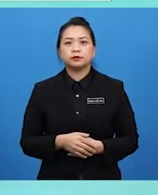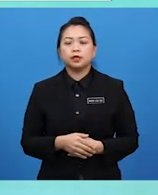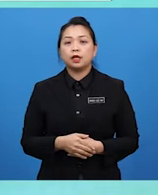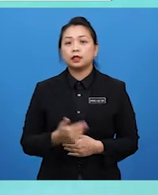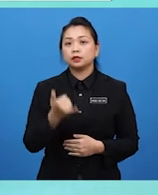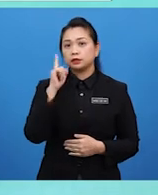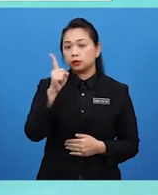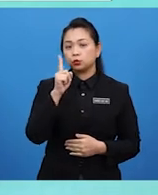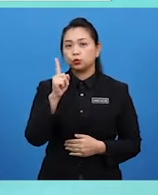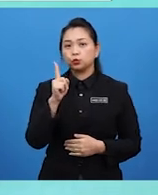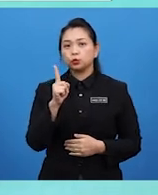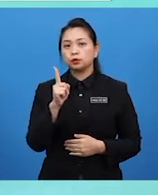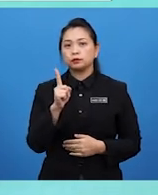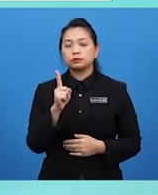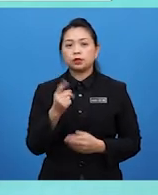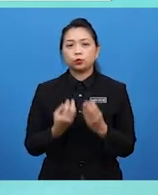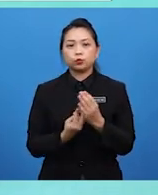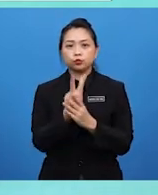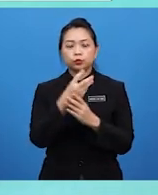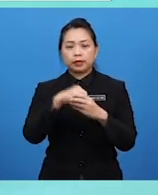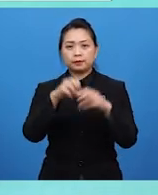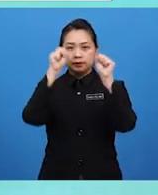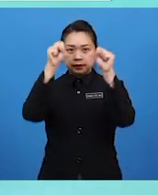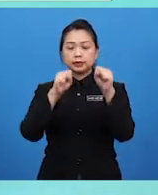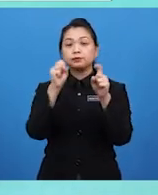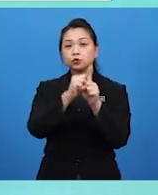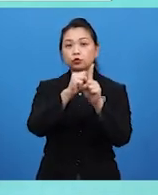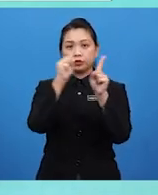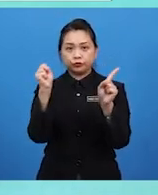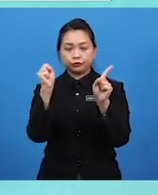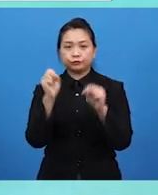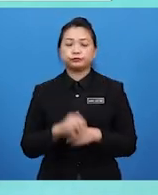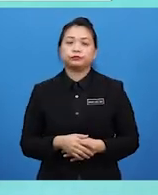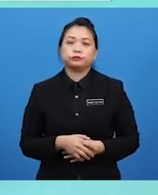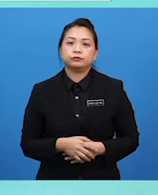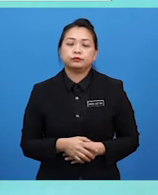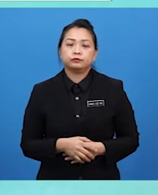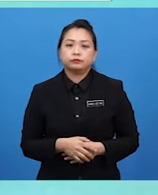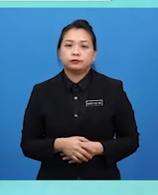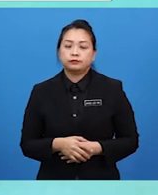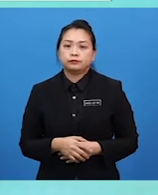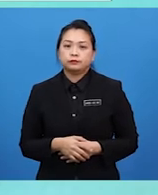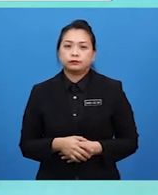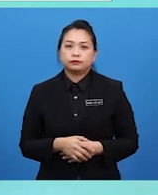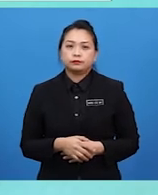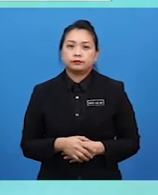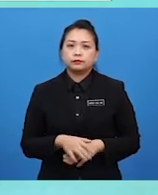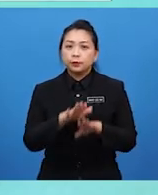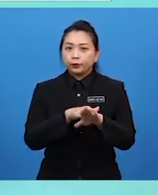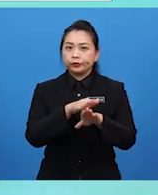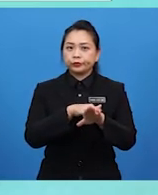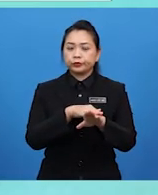juga merupakan salah satu pengaruh yang wujud dalam sistem sosial. Oh, ada dalam sistem sosial kita. Jadi, sebenarnya,